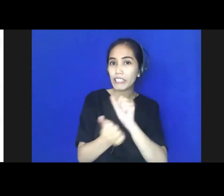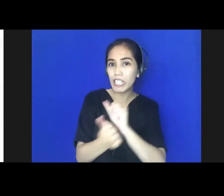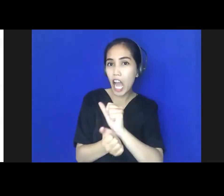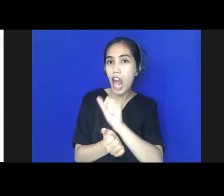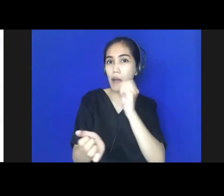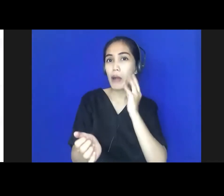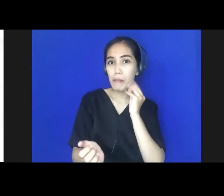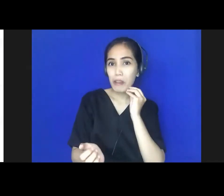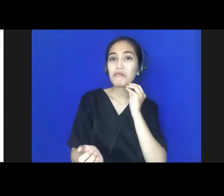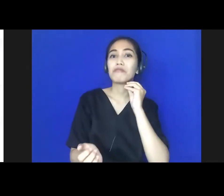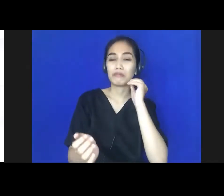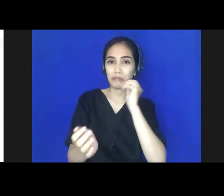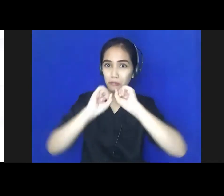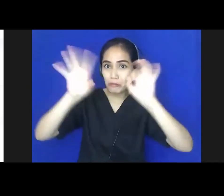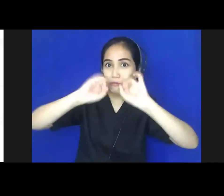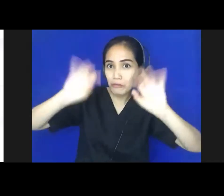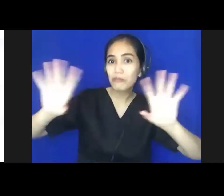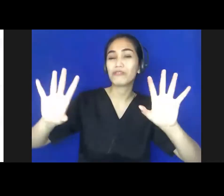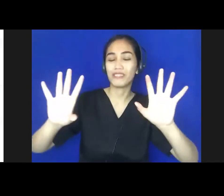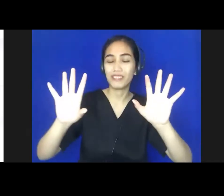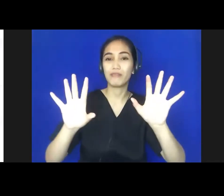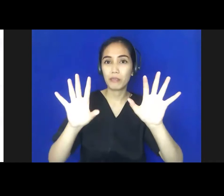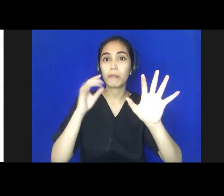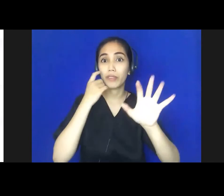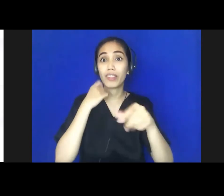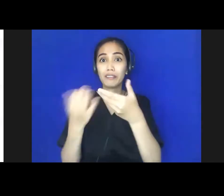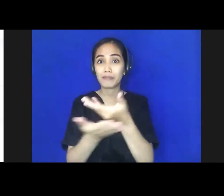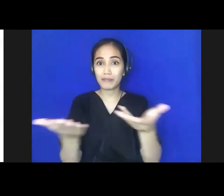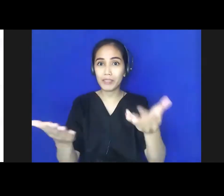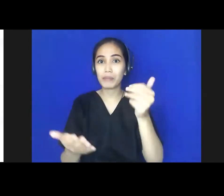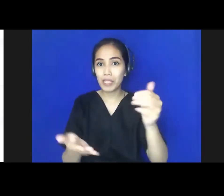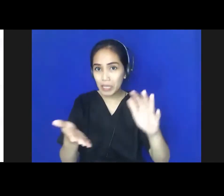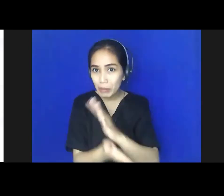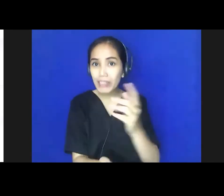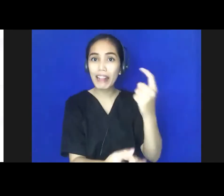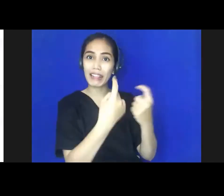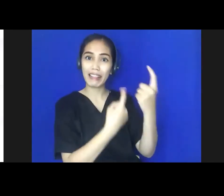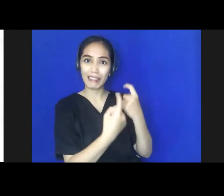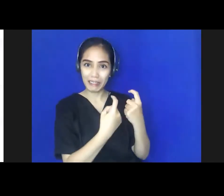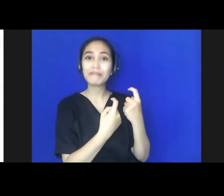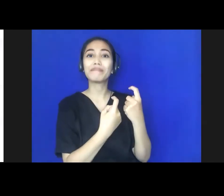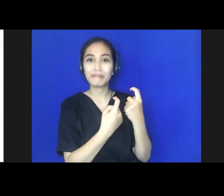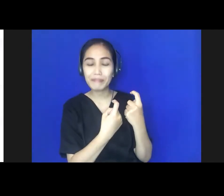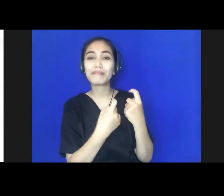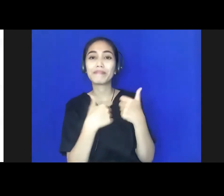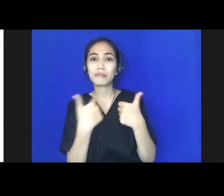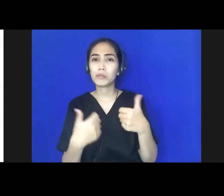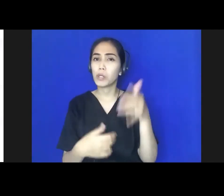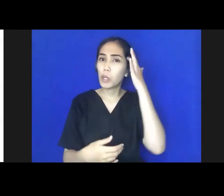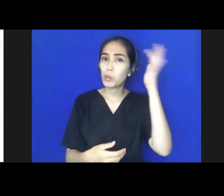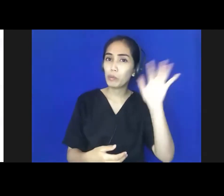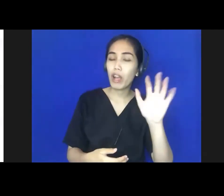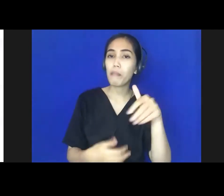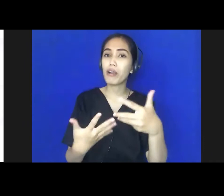juga berkesempatan menanyakan langsung, mendapatkan ide, kemudian juga nanti jangan lupa bahwa kami dalam hal